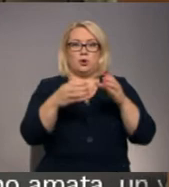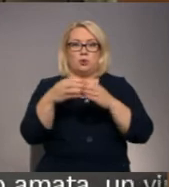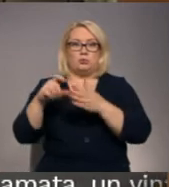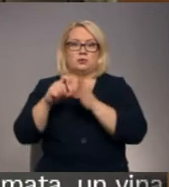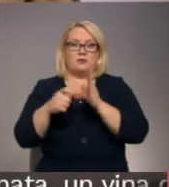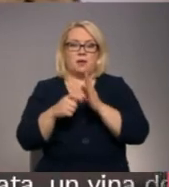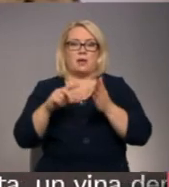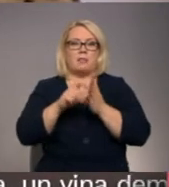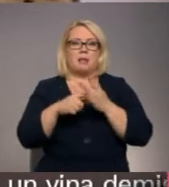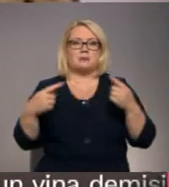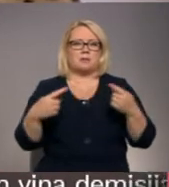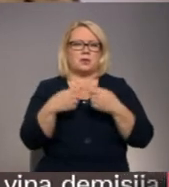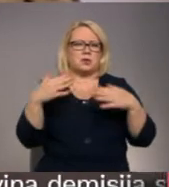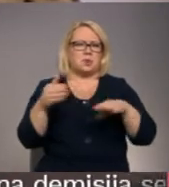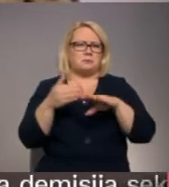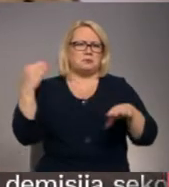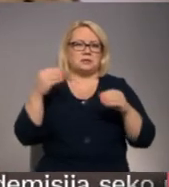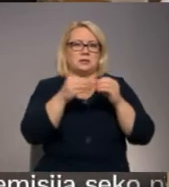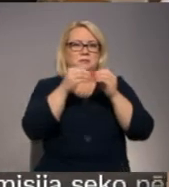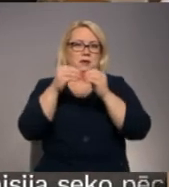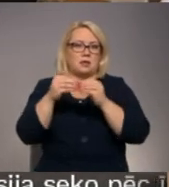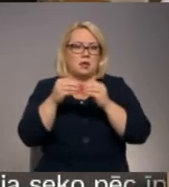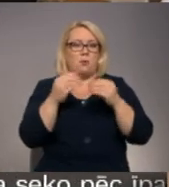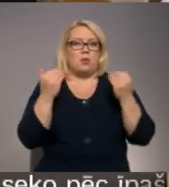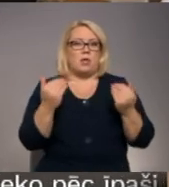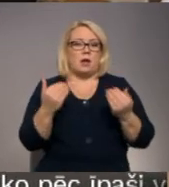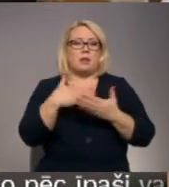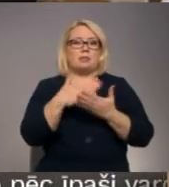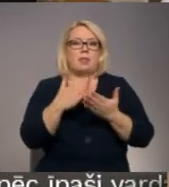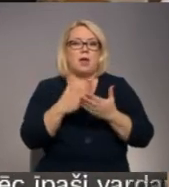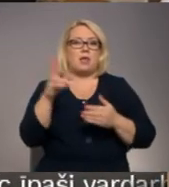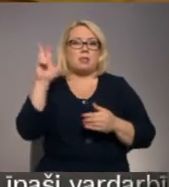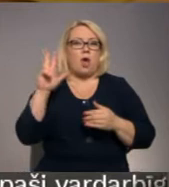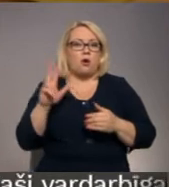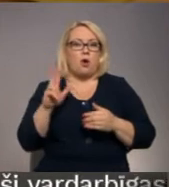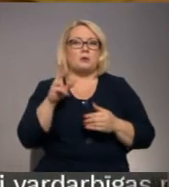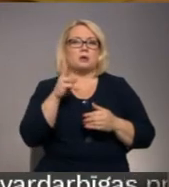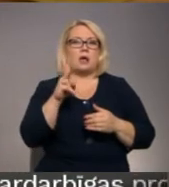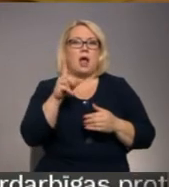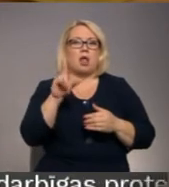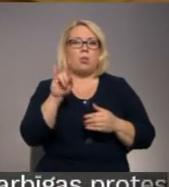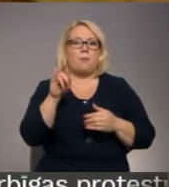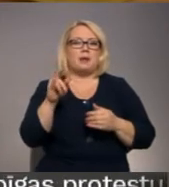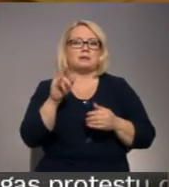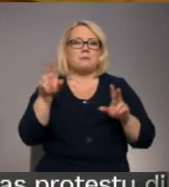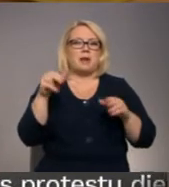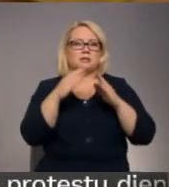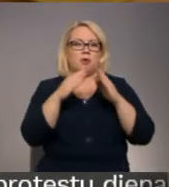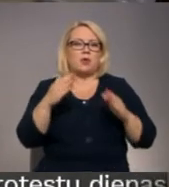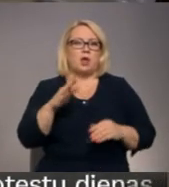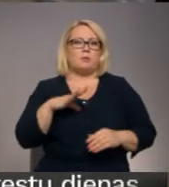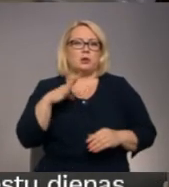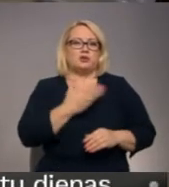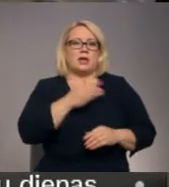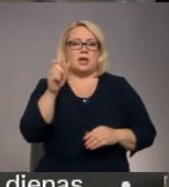telpas pielāgotas jau pirms vairāk nekā desmit gadiem, un pašlaik daļa Daugavpils un Kalupes pensionātu bijušo iedzīvotāju te